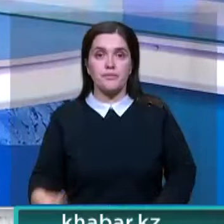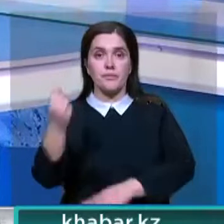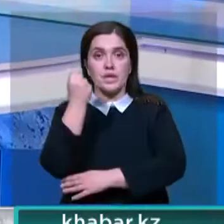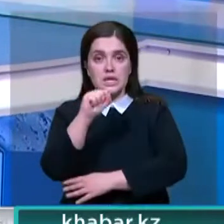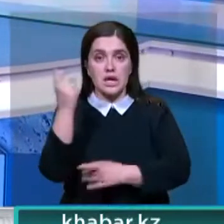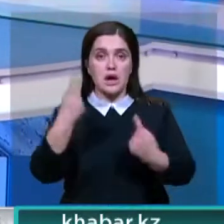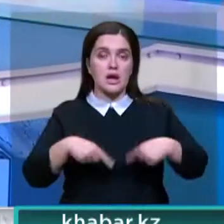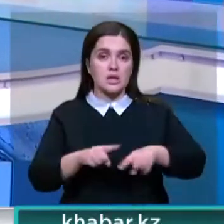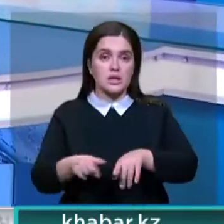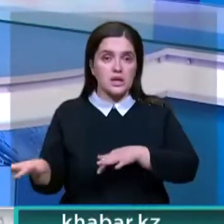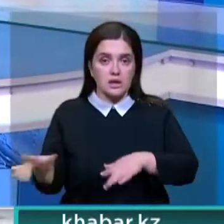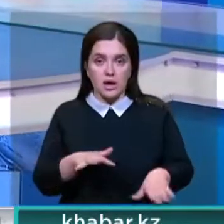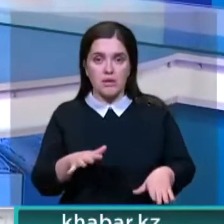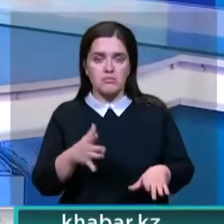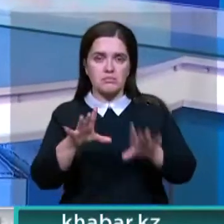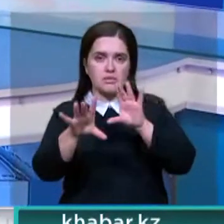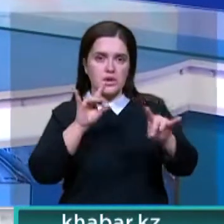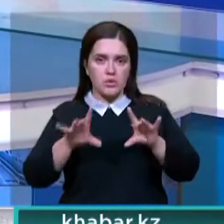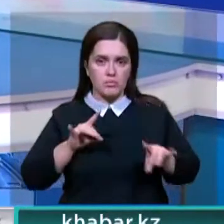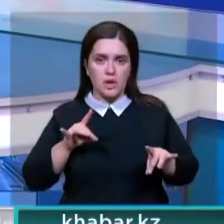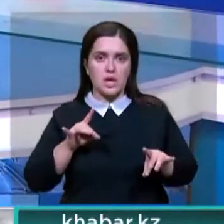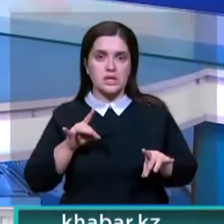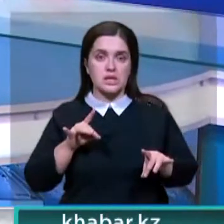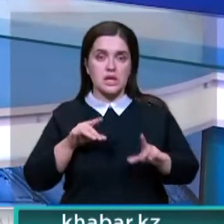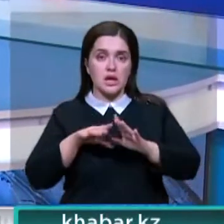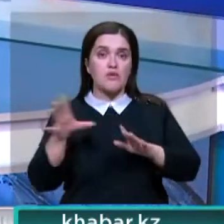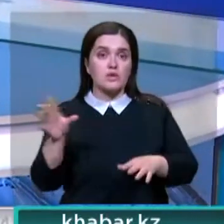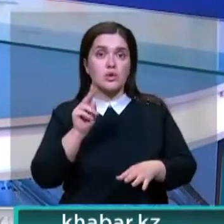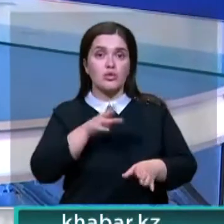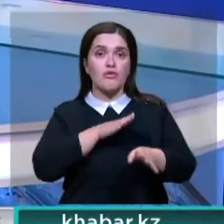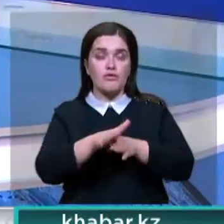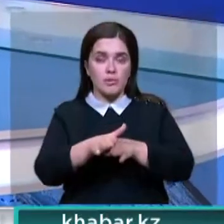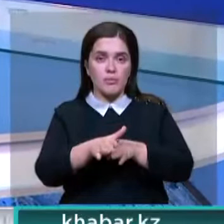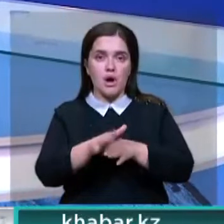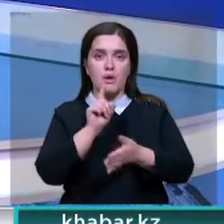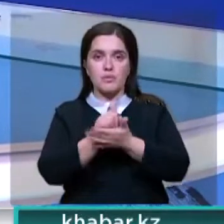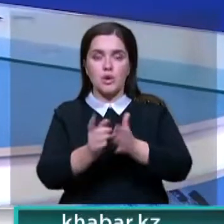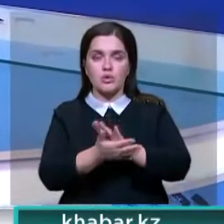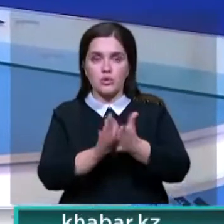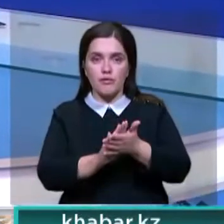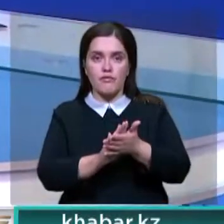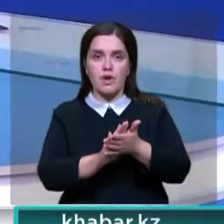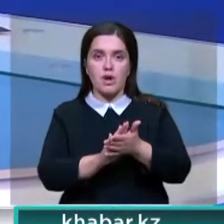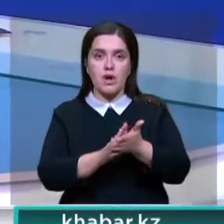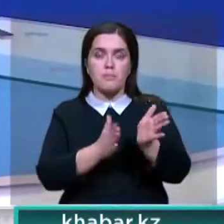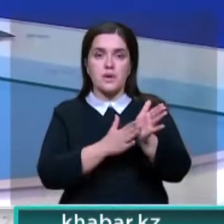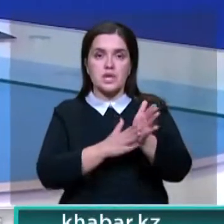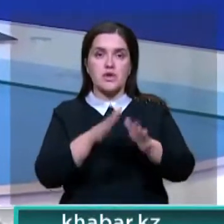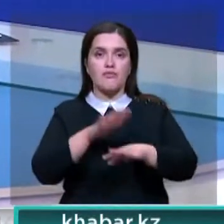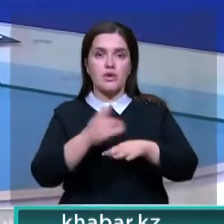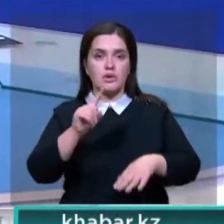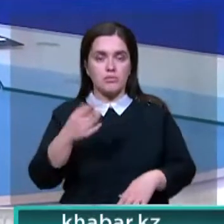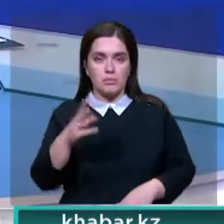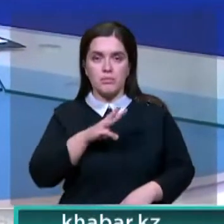Впрочем, победители и организаторы определят рандомно. Среди всех, кто выполнил обязательные условия акции с призывом и фондом, в полтора